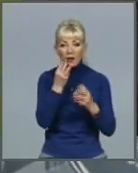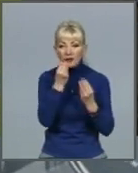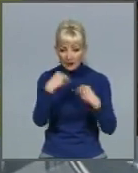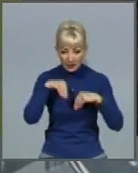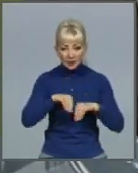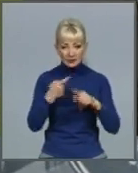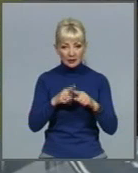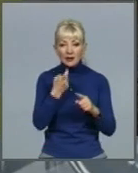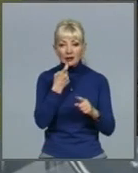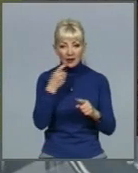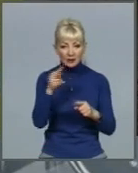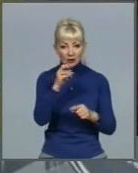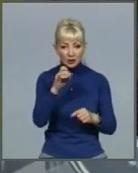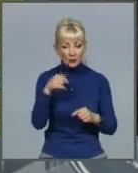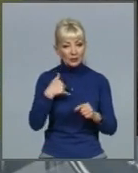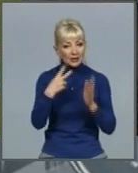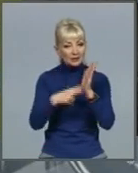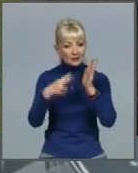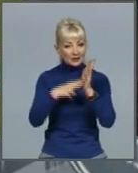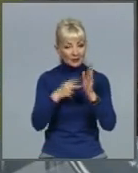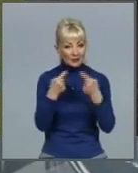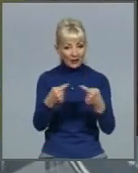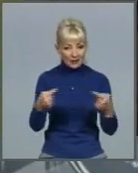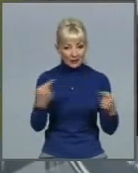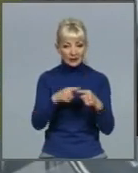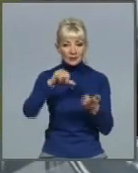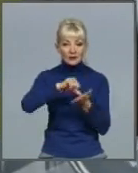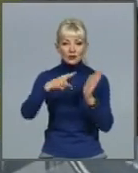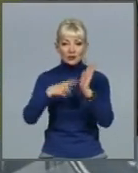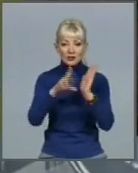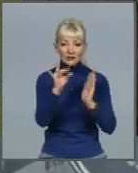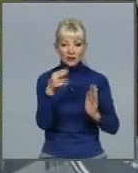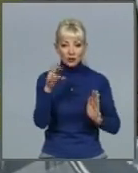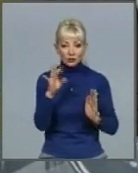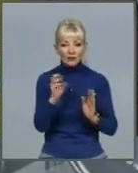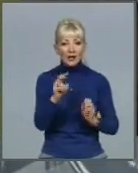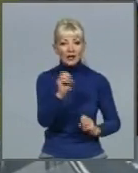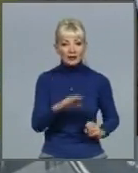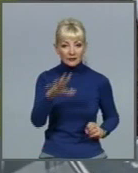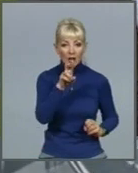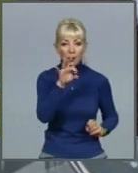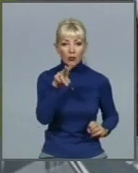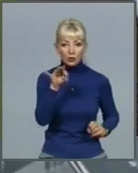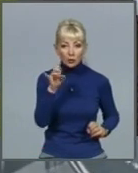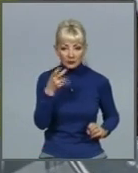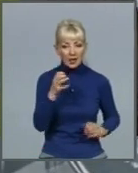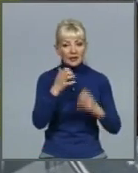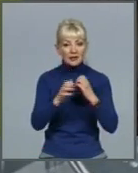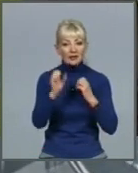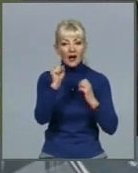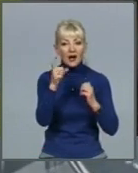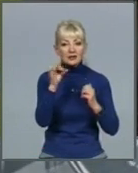особин черепах. Це представники шести видів, таких як європейська болотна, середньоазійська, середньоземноморська,